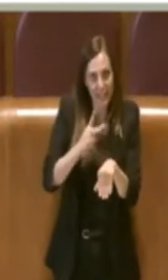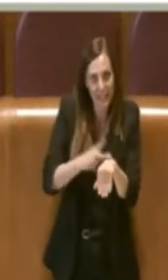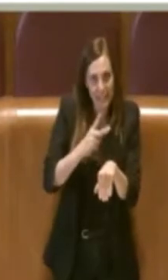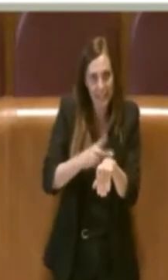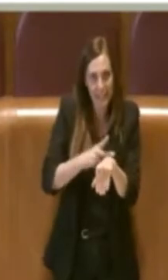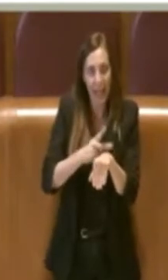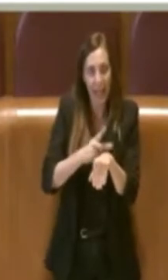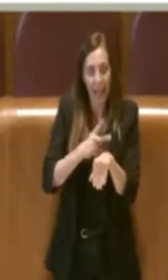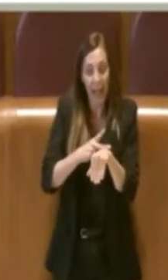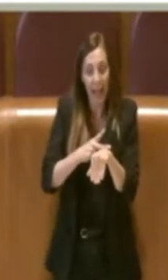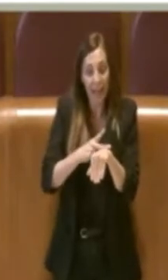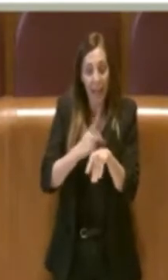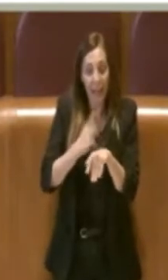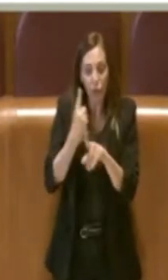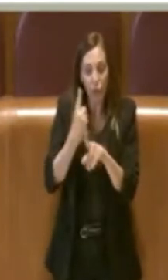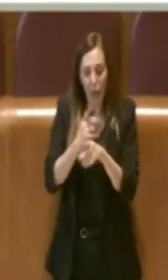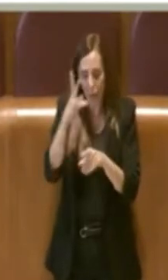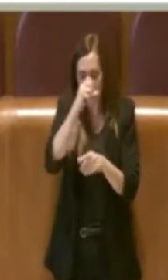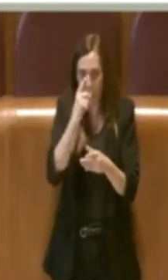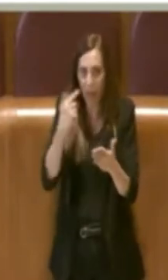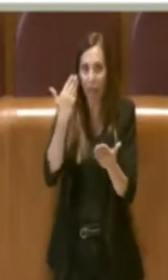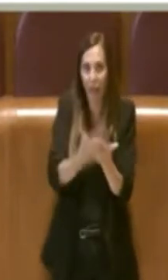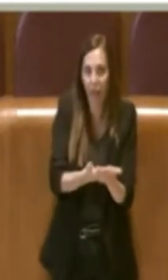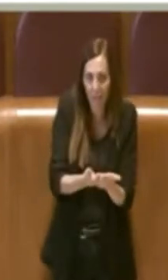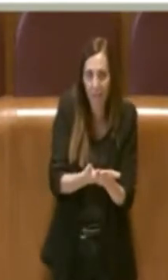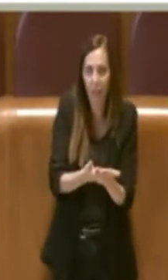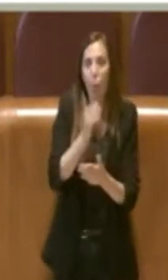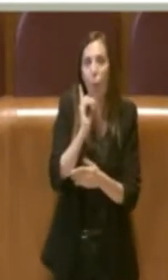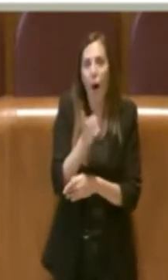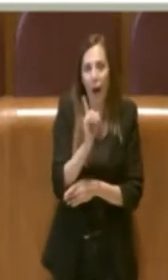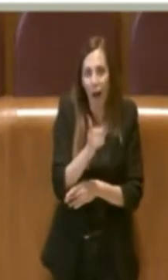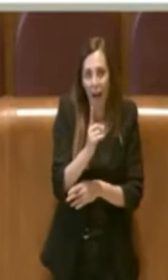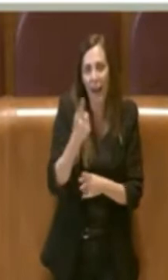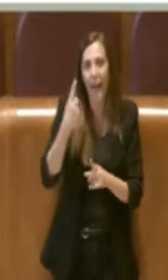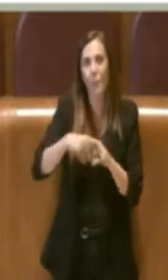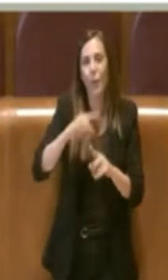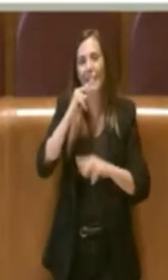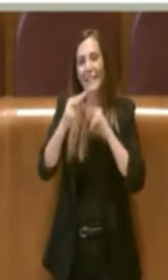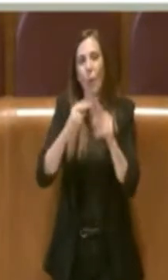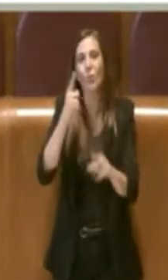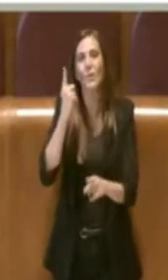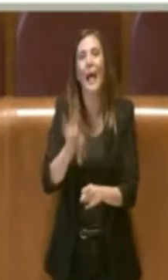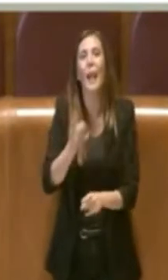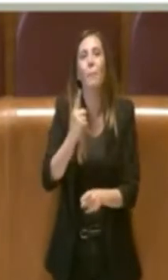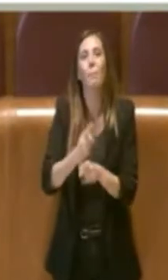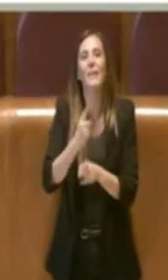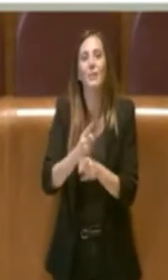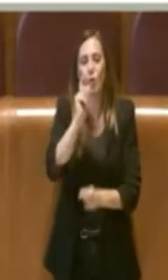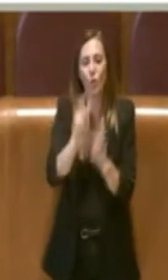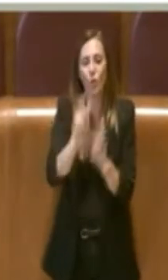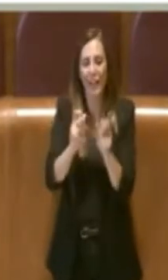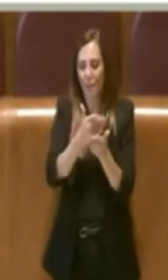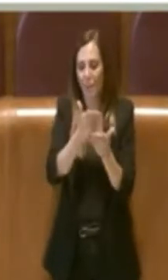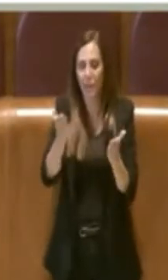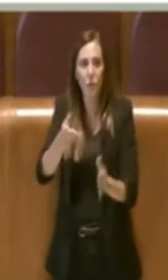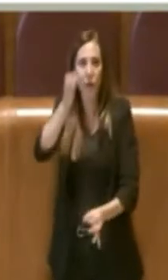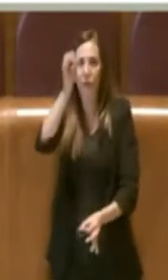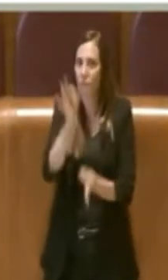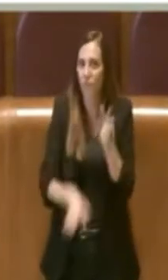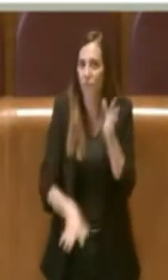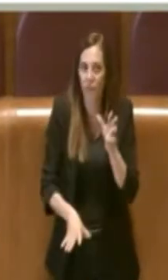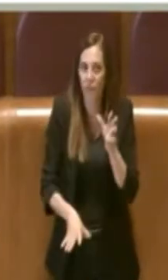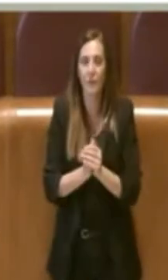cui corrispondere l'assistenza stessa, e agli strumenti con cui si può dare risposta al bisogno in modo adeguato e tempestivo.